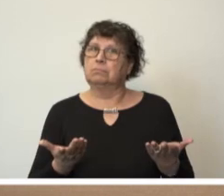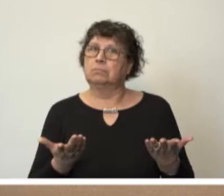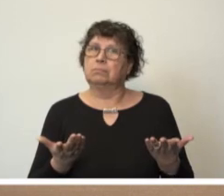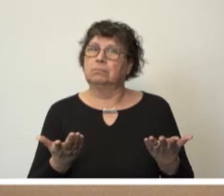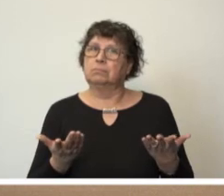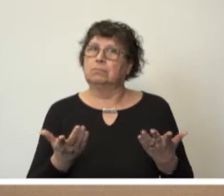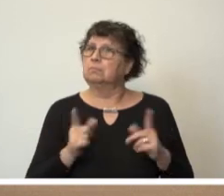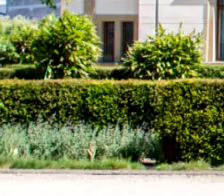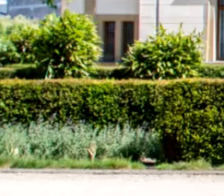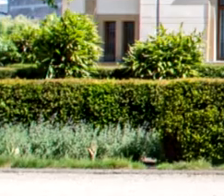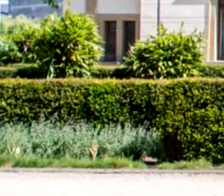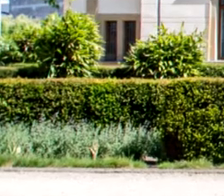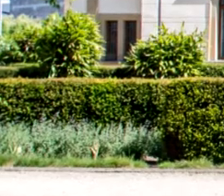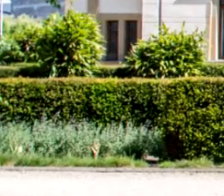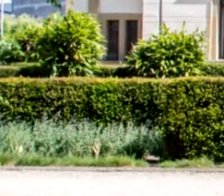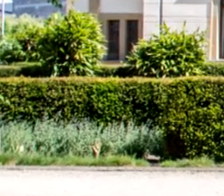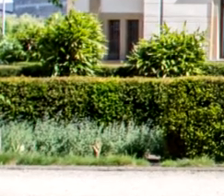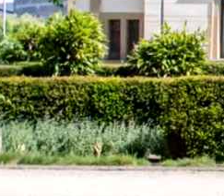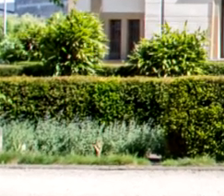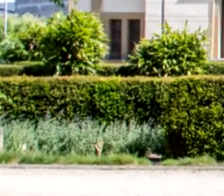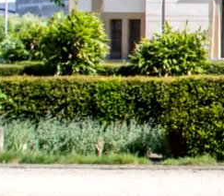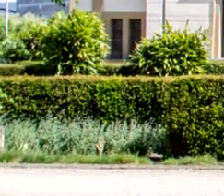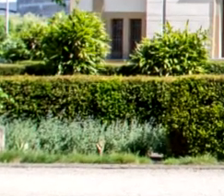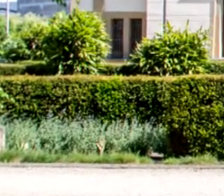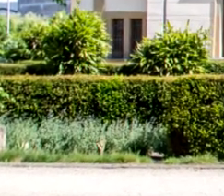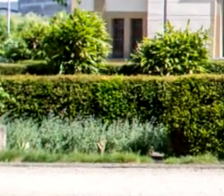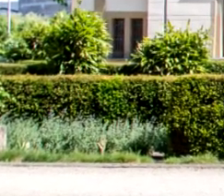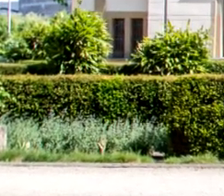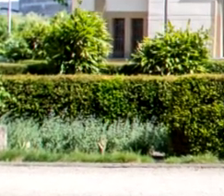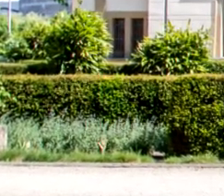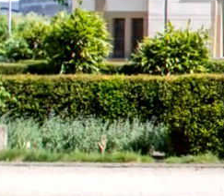Dies ist nicht der Fall. Vielen Dank.